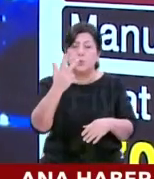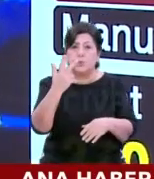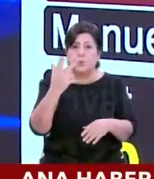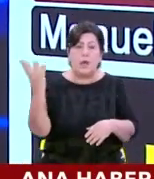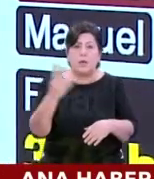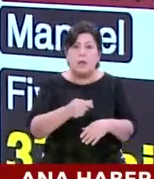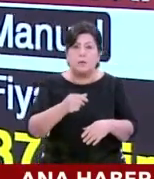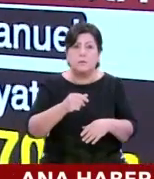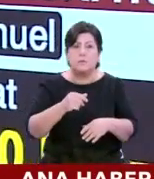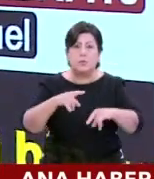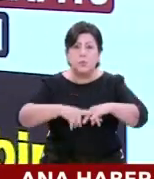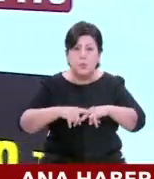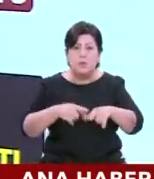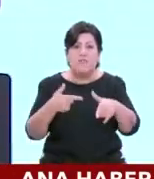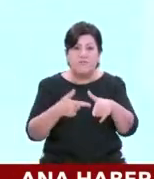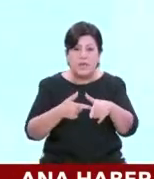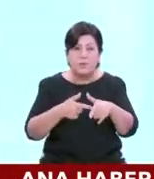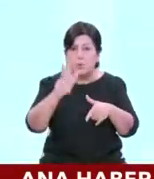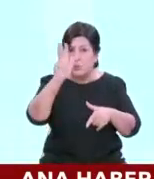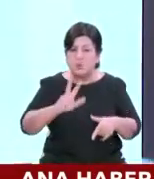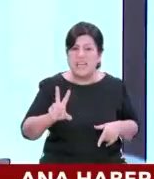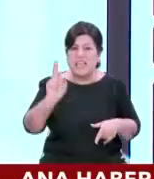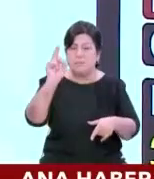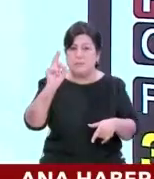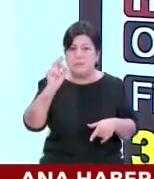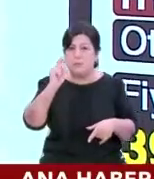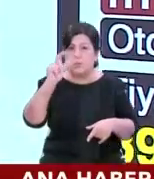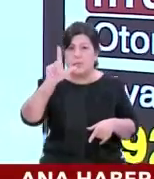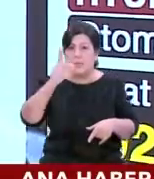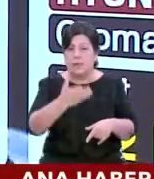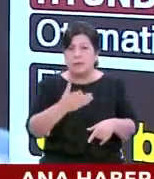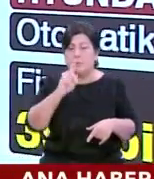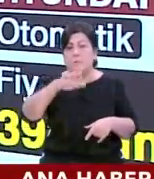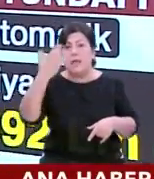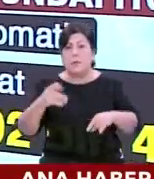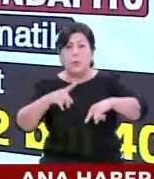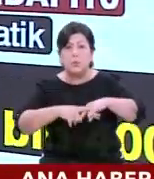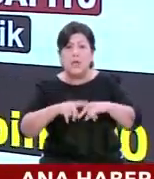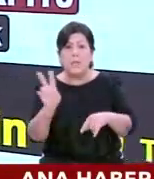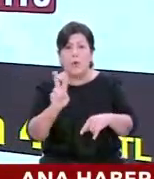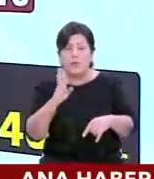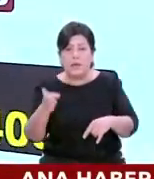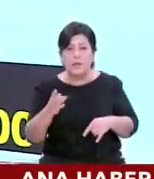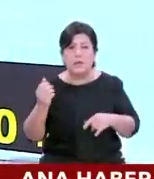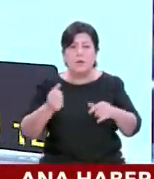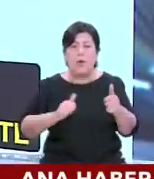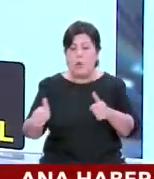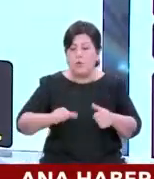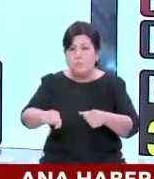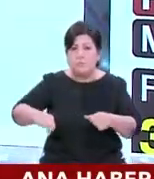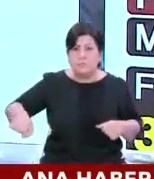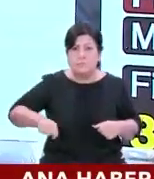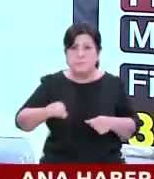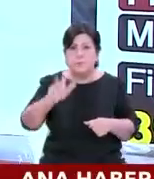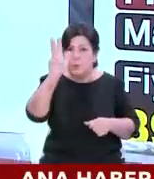Hyundai kaldı. Fiyat 370 bin Türk Lirası. Bir başka Hyundai modeli otomatik bir tesisi fiyat